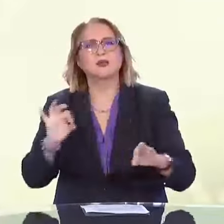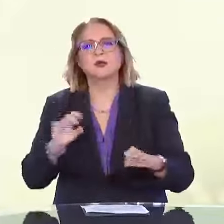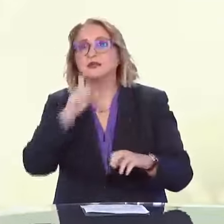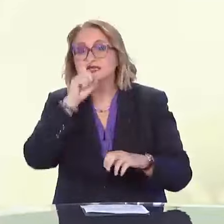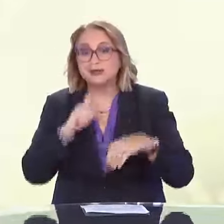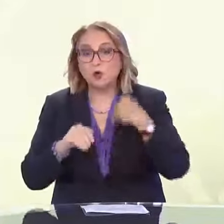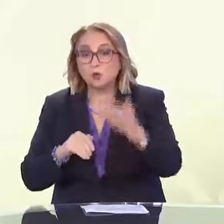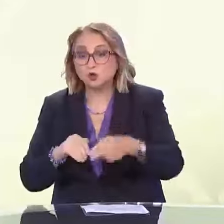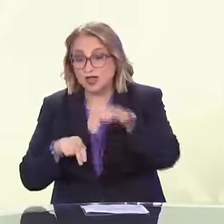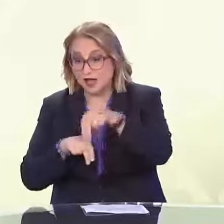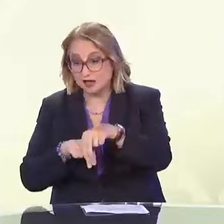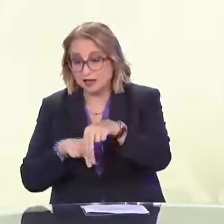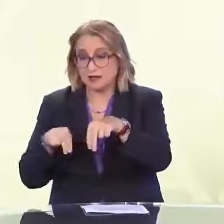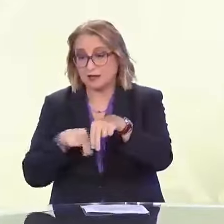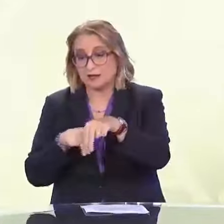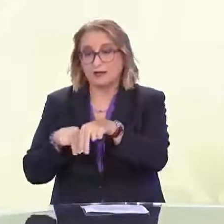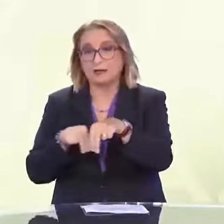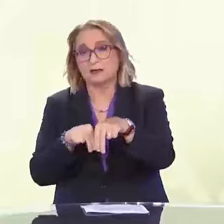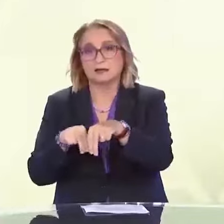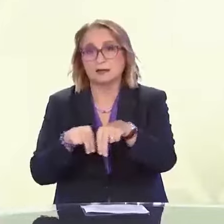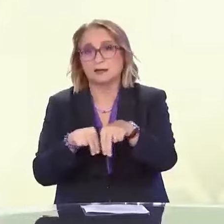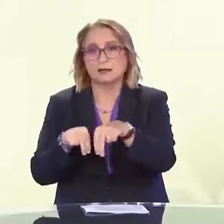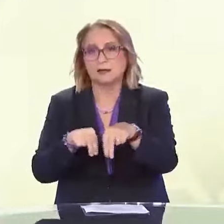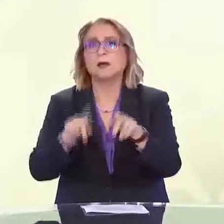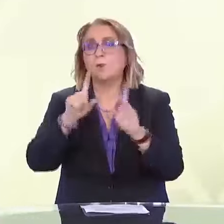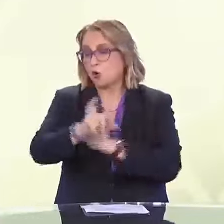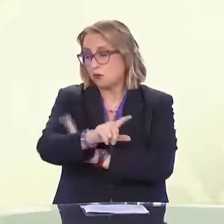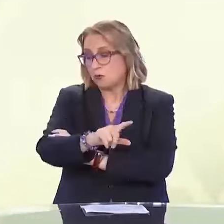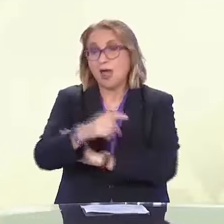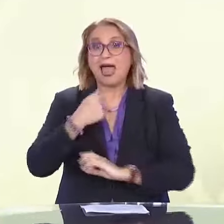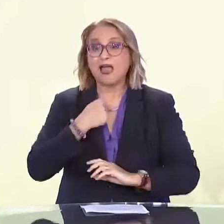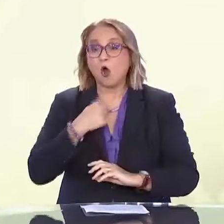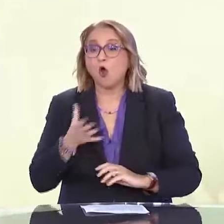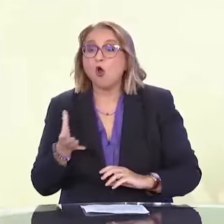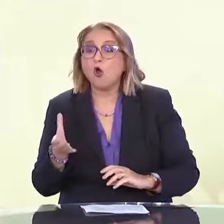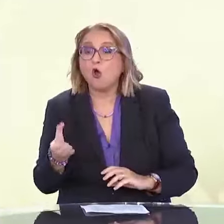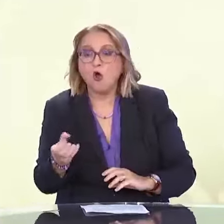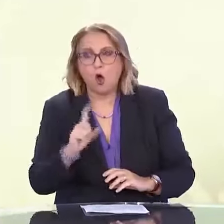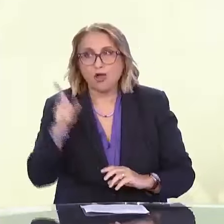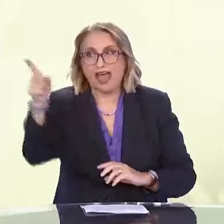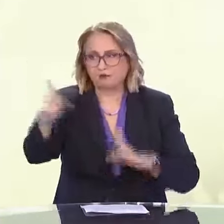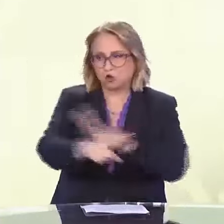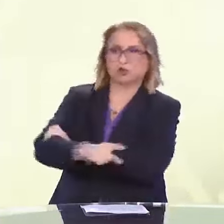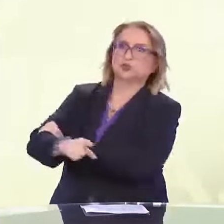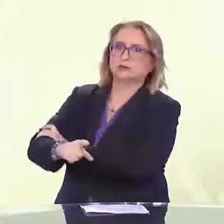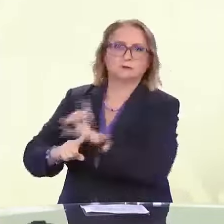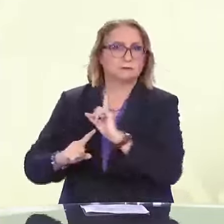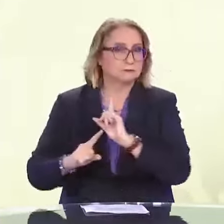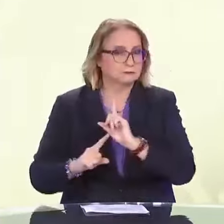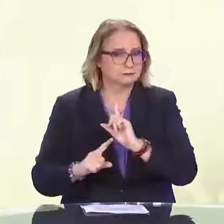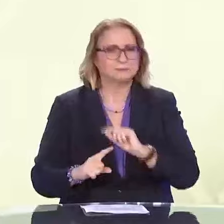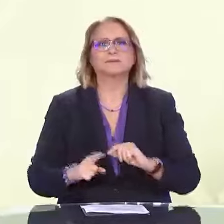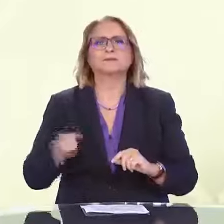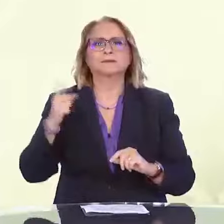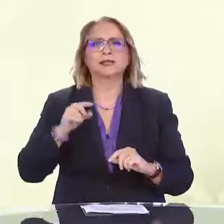καταλαβαίνω τι έρχεται για να μπορώ να τον ακολουθώ. Λοιπόν, τώρα όταν έχουμε ένα στενό πέρασμα μπροστά μας, Μιχάλη θα πρέπει να φέρεις το χέρι